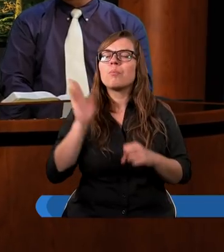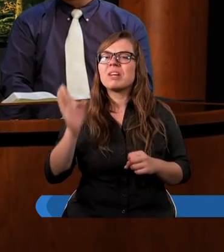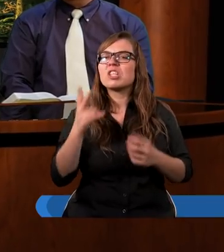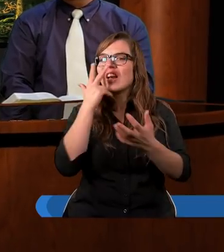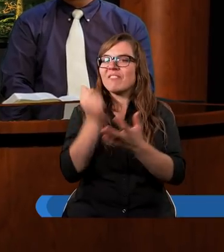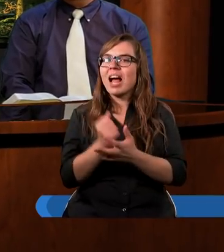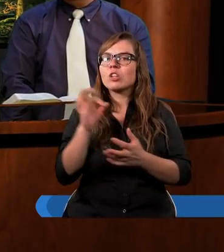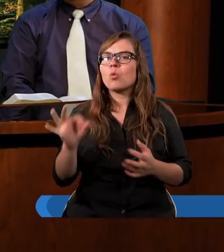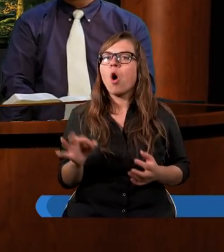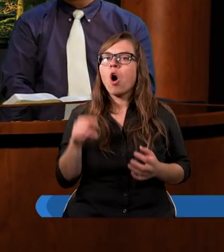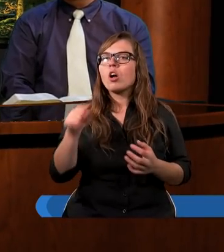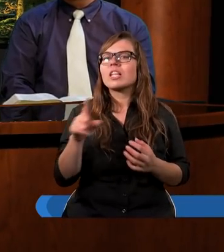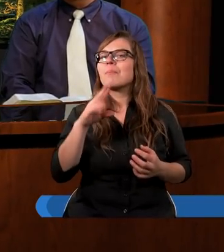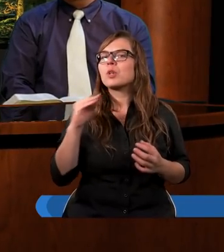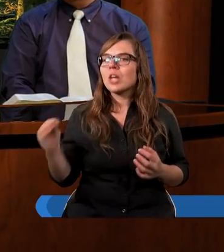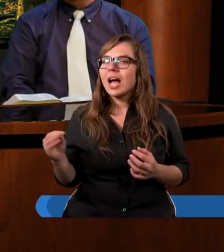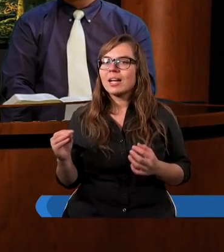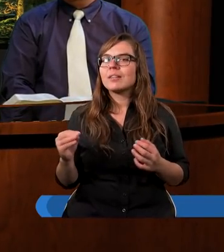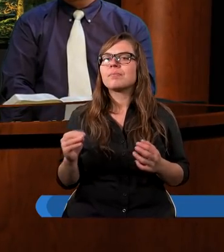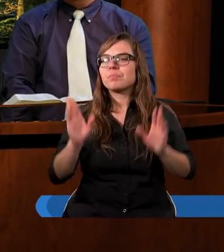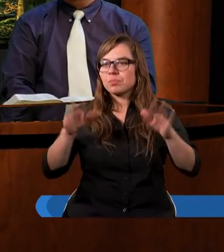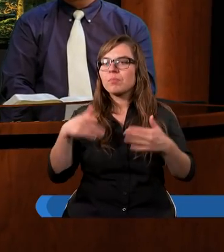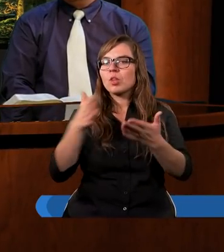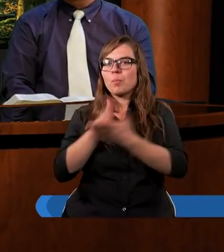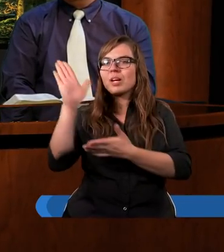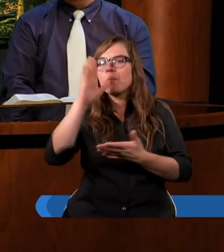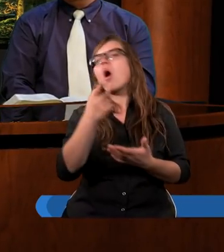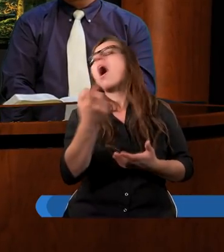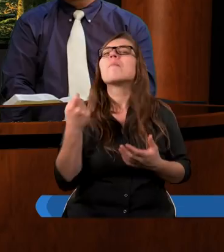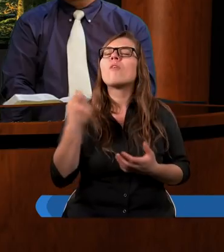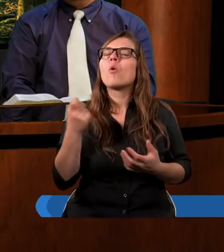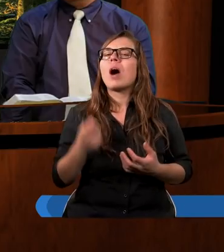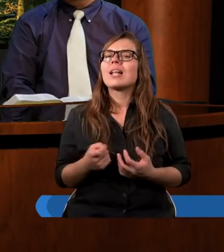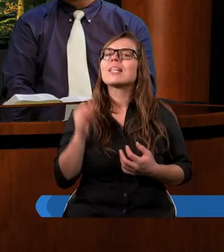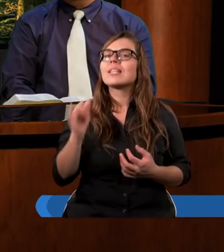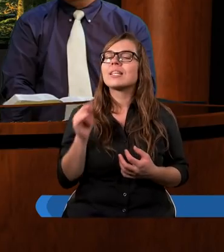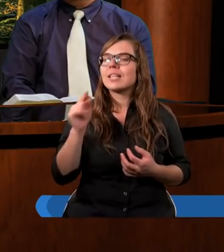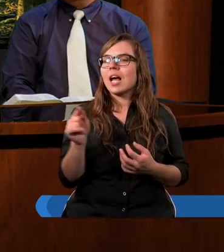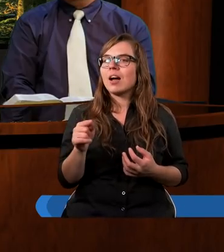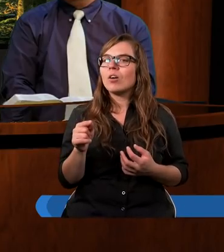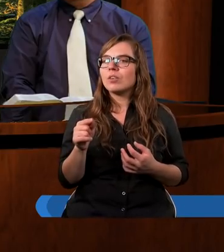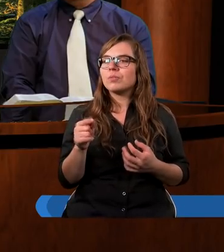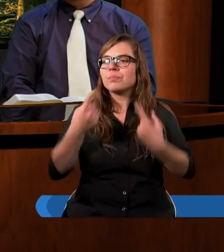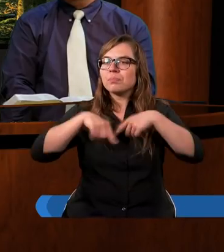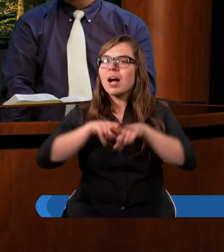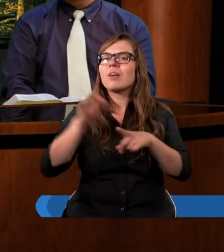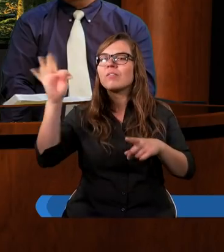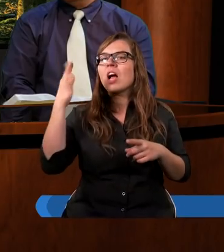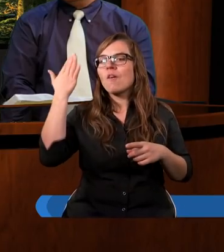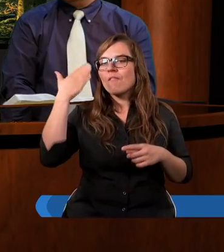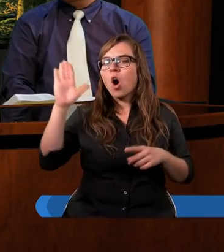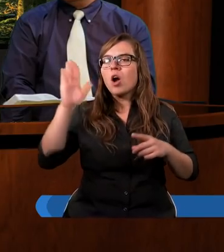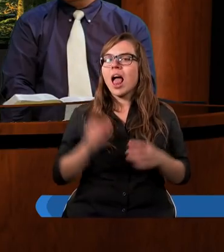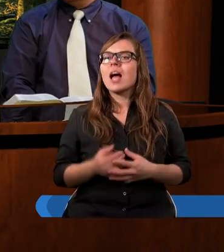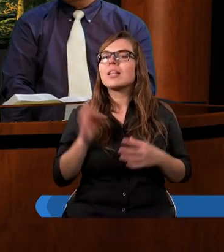świadczył o tym, że został przez Boga powołany i pełni jego wolę.